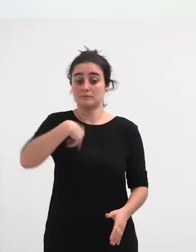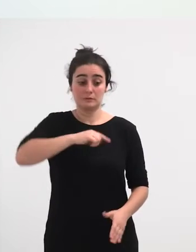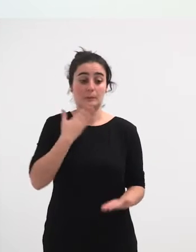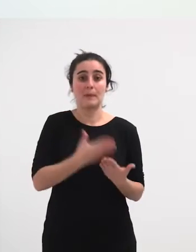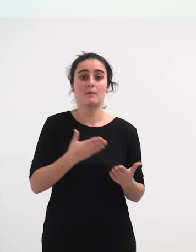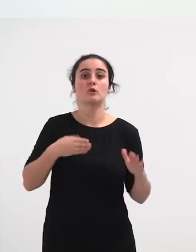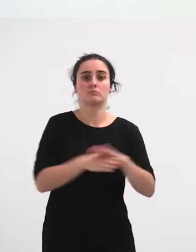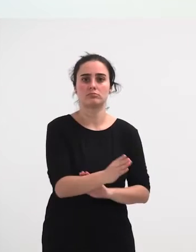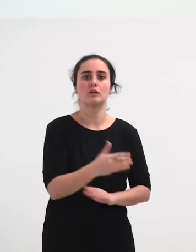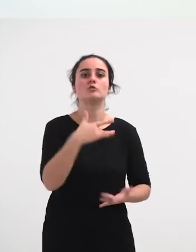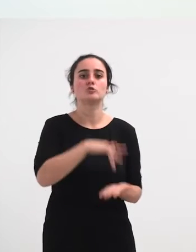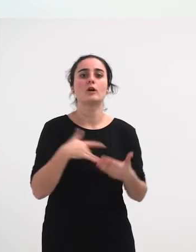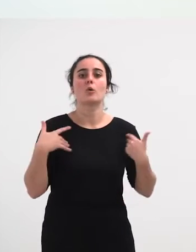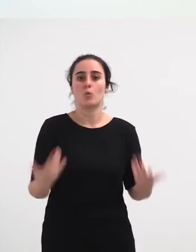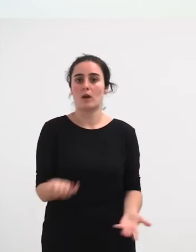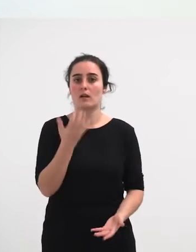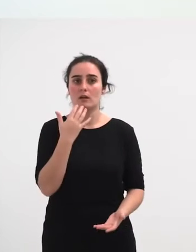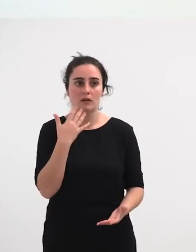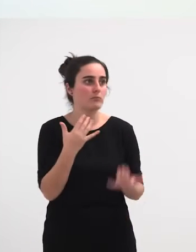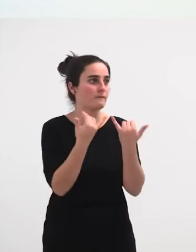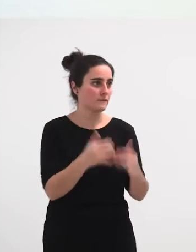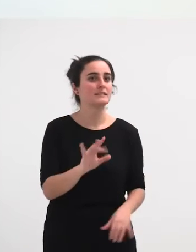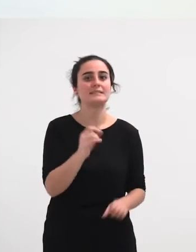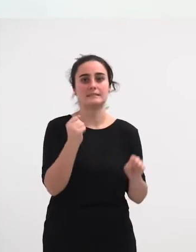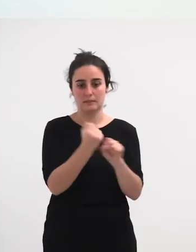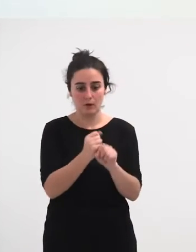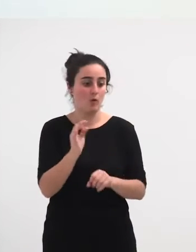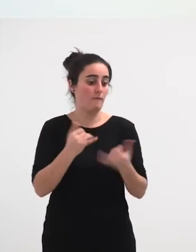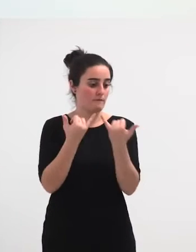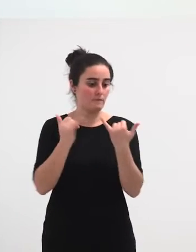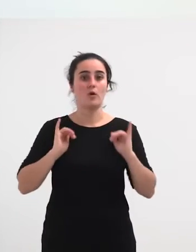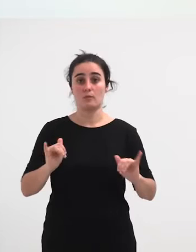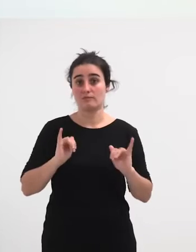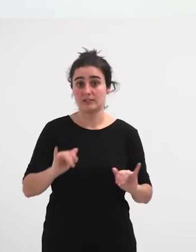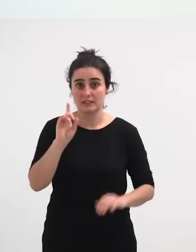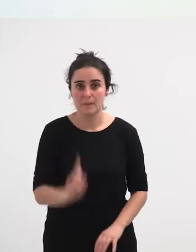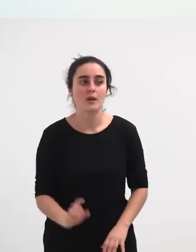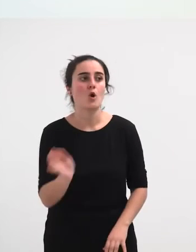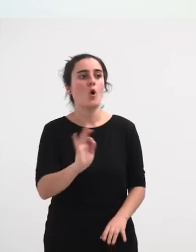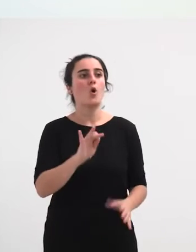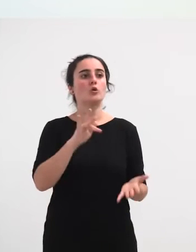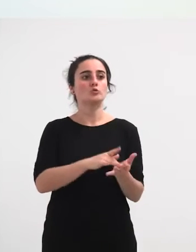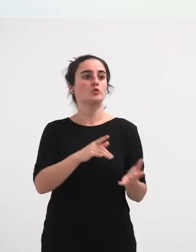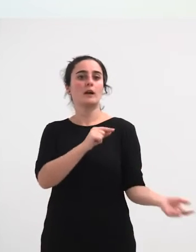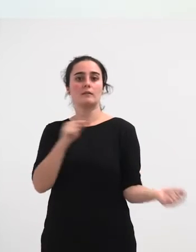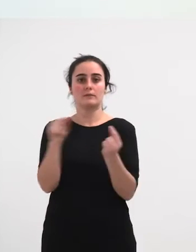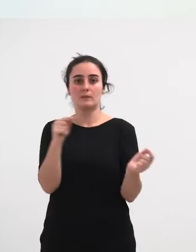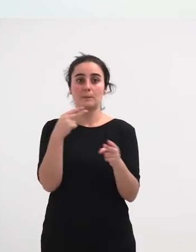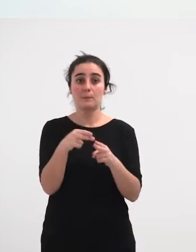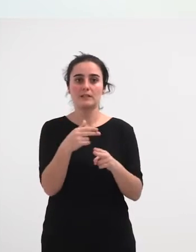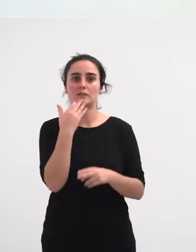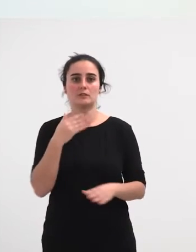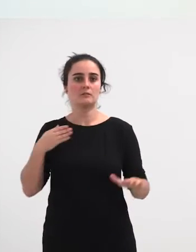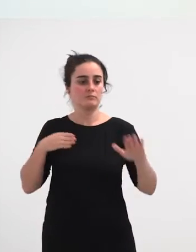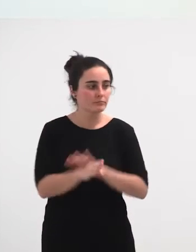ere kalean, parrandan ateratzen garenean, edo ez? Edo ez da bai da politiko batean, sartzen